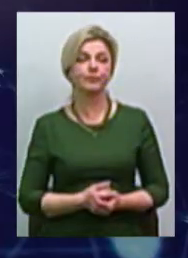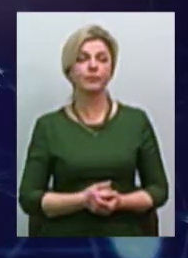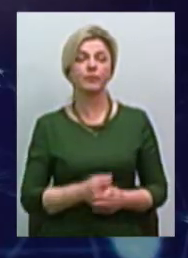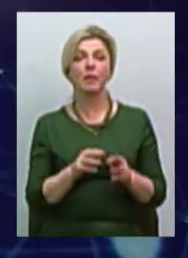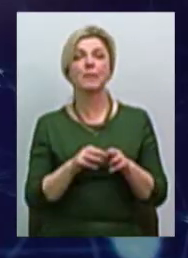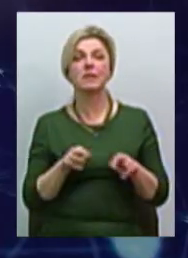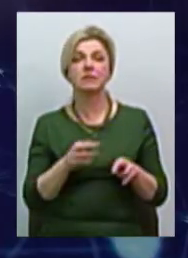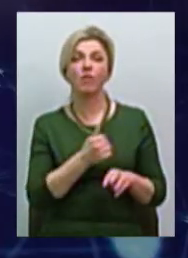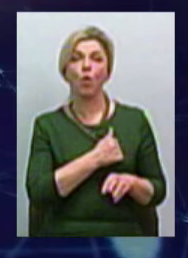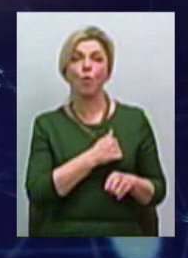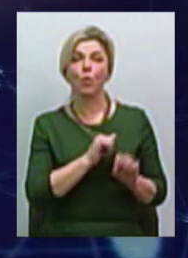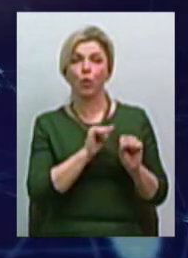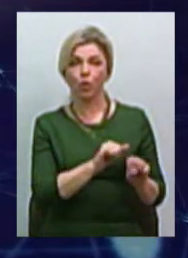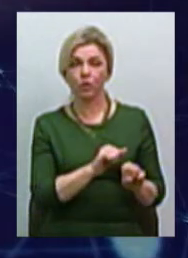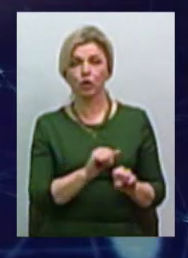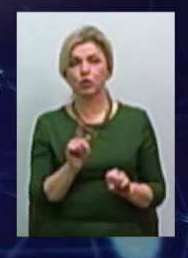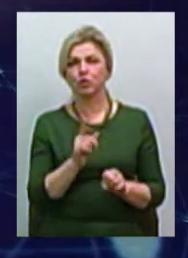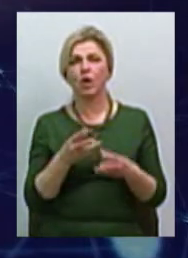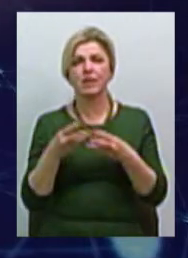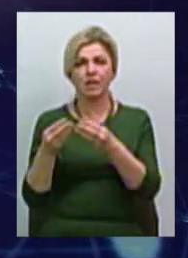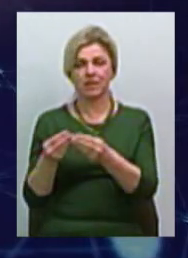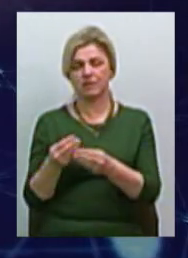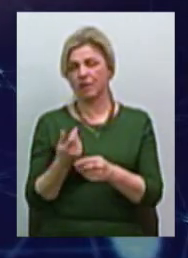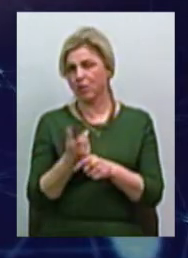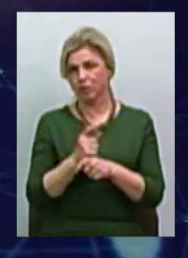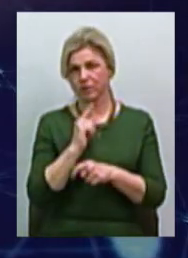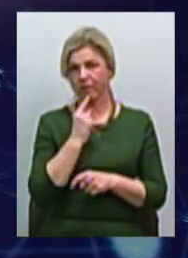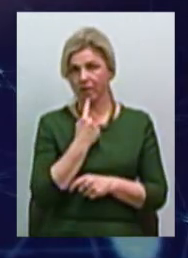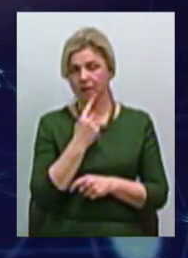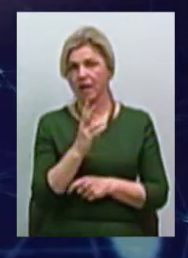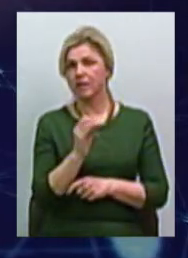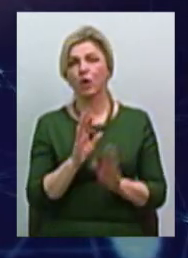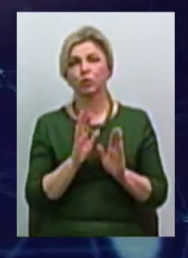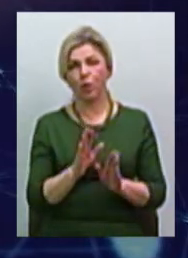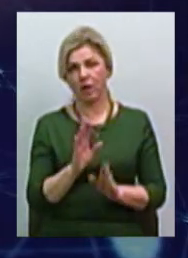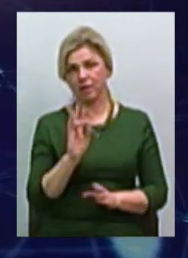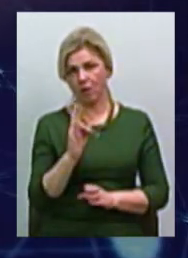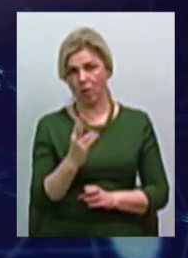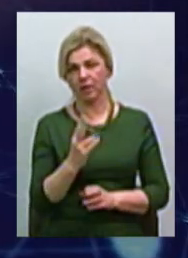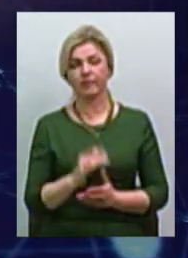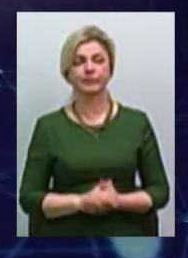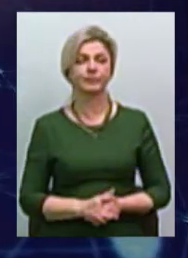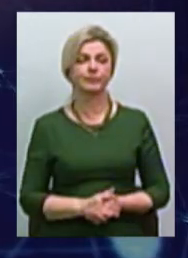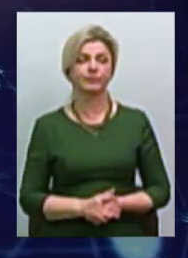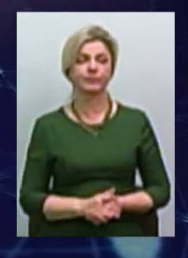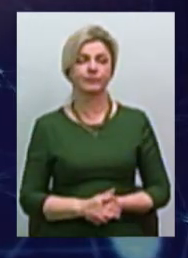яке, напевно, що натиснути складно не лише Миколаїву, й уряду самому.